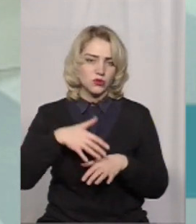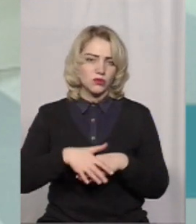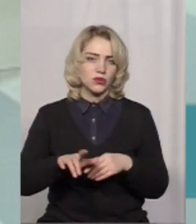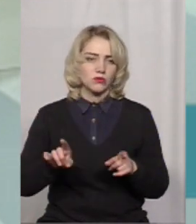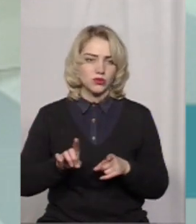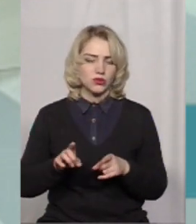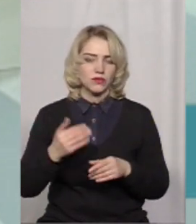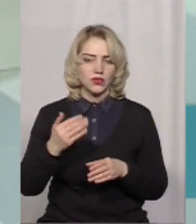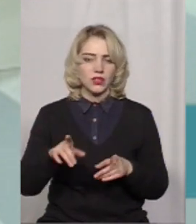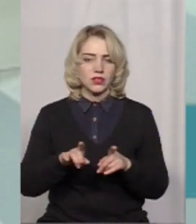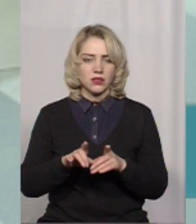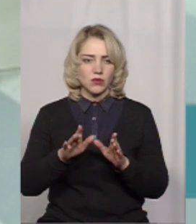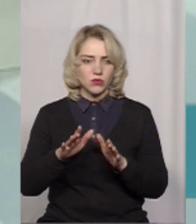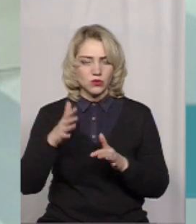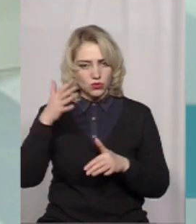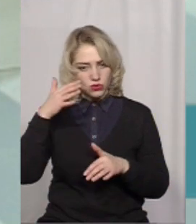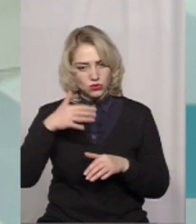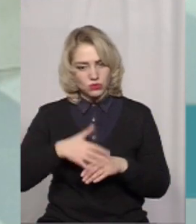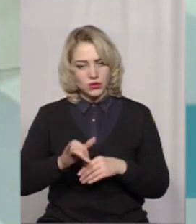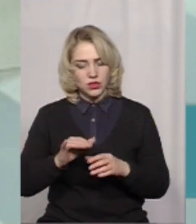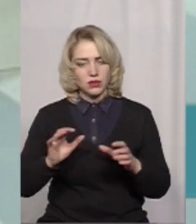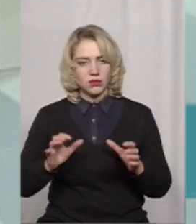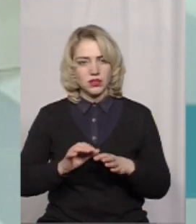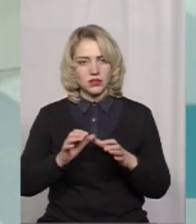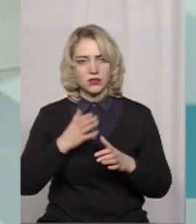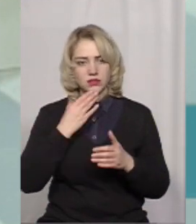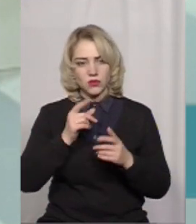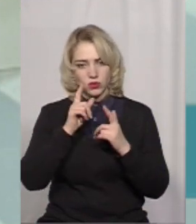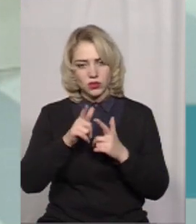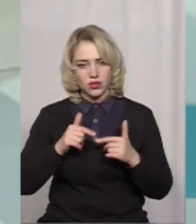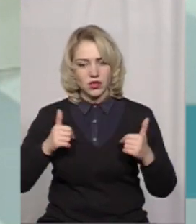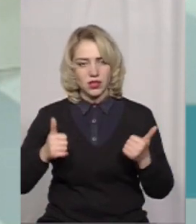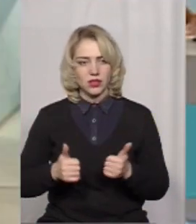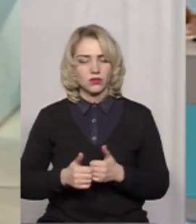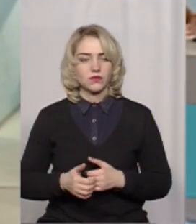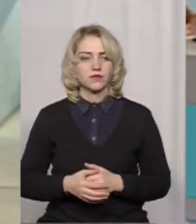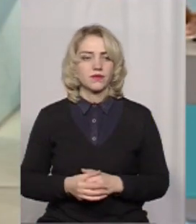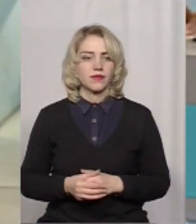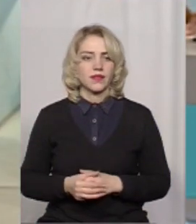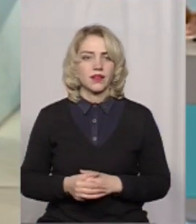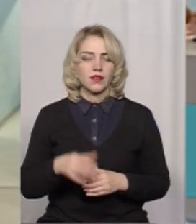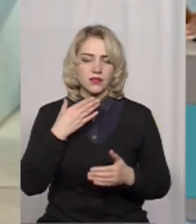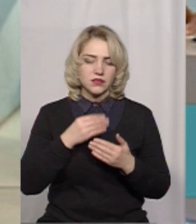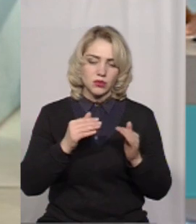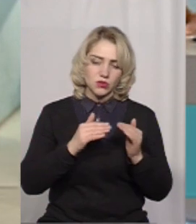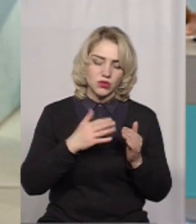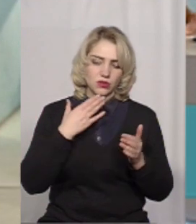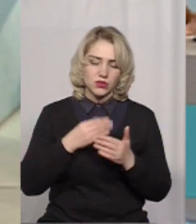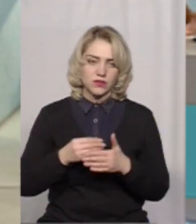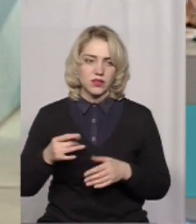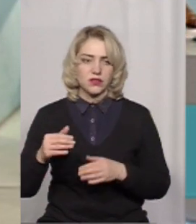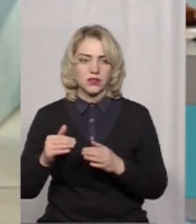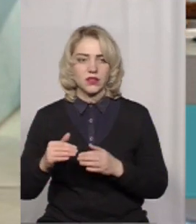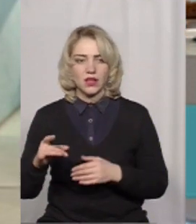вони так само будуть розуміти і берегти свою країну, свою вулицю, свій будинок, свій дім, свою родину.